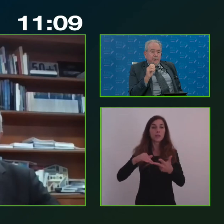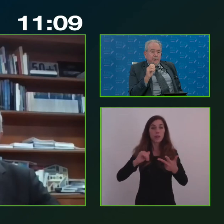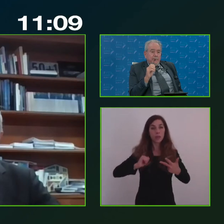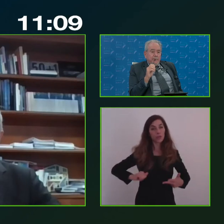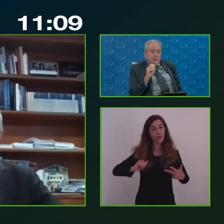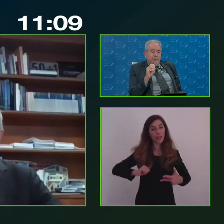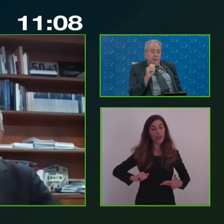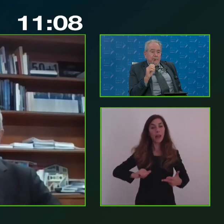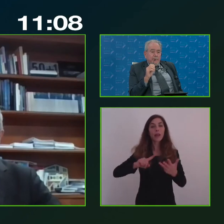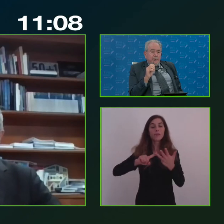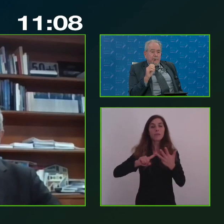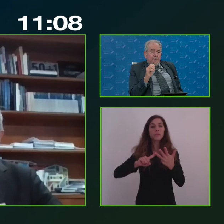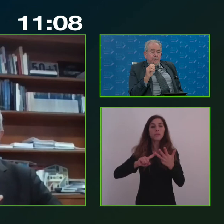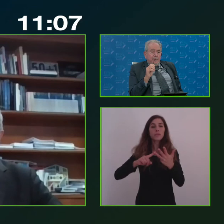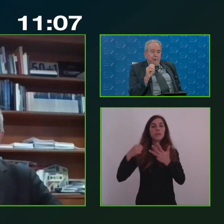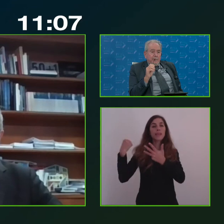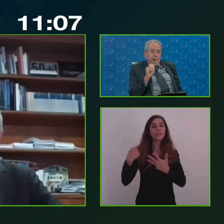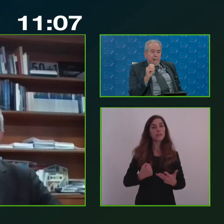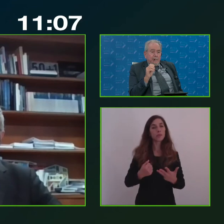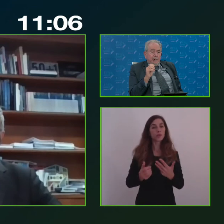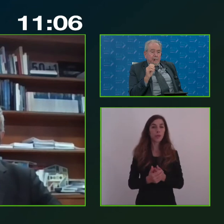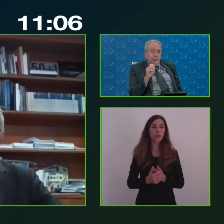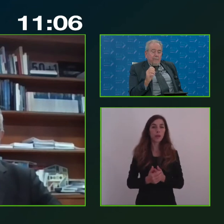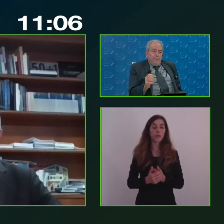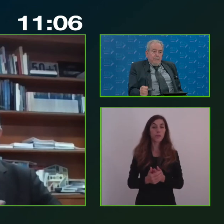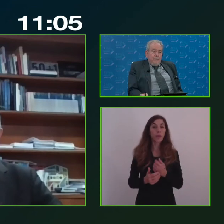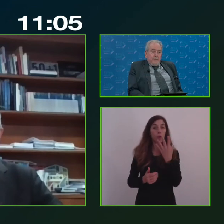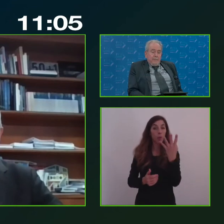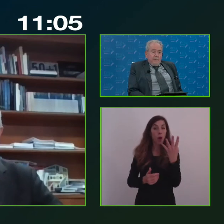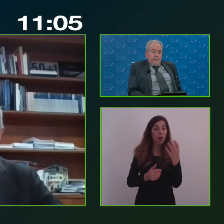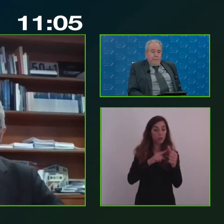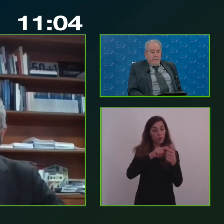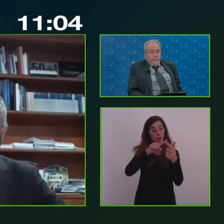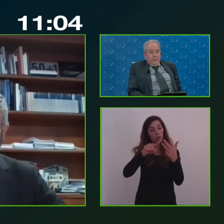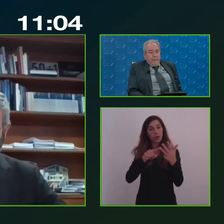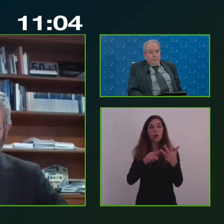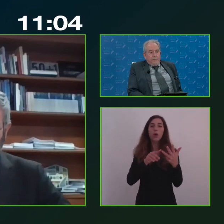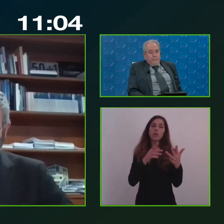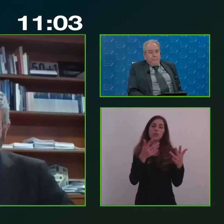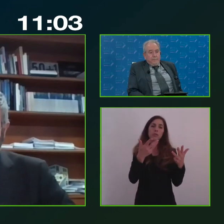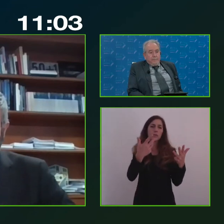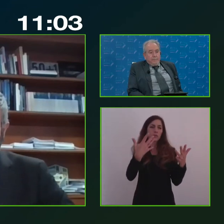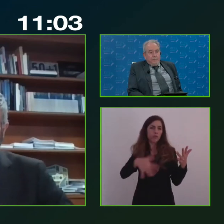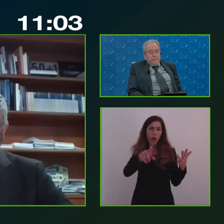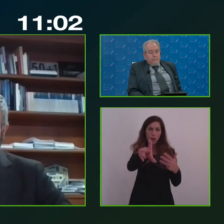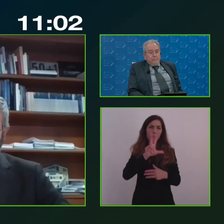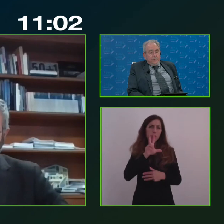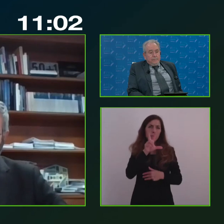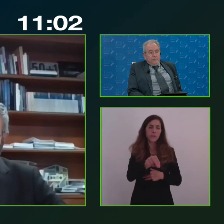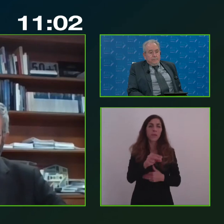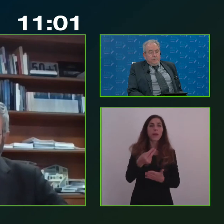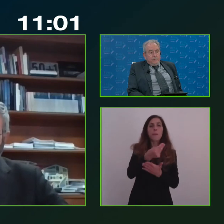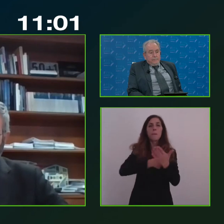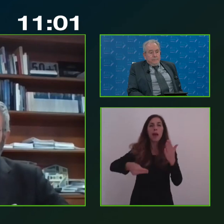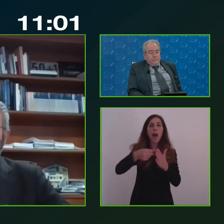istituzioni. Sono i quattro pilastri che già nel piano sud, come tu hai giustamente evocato, hanno